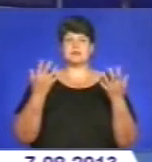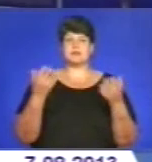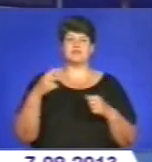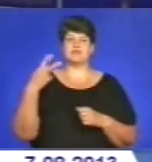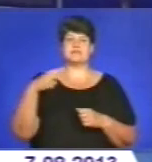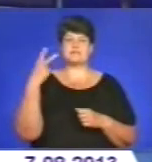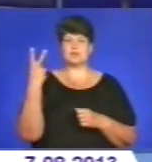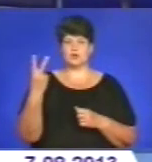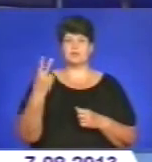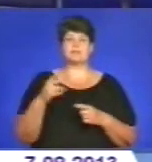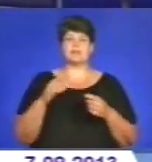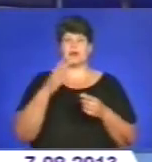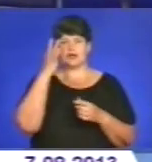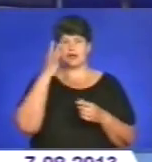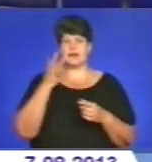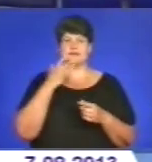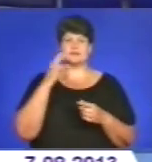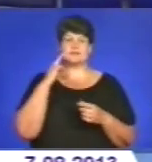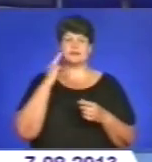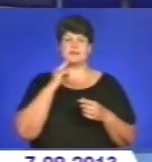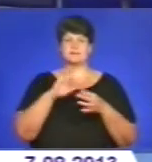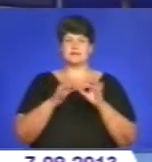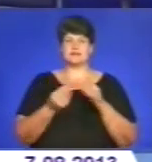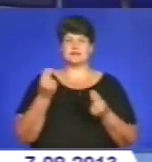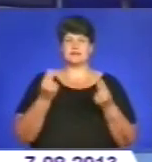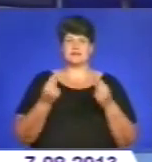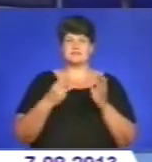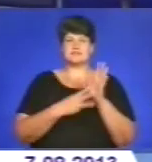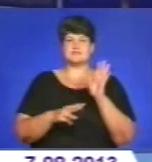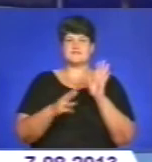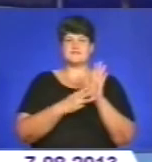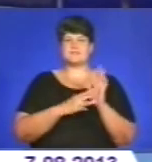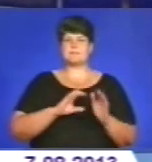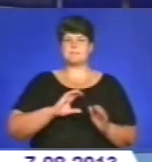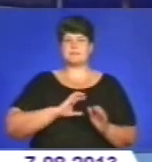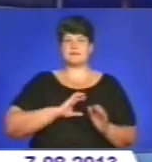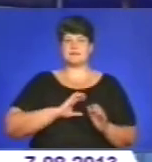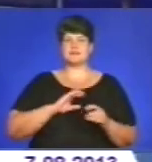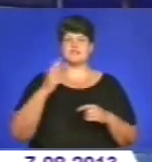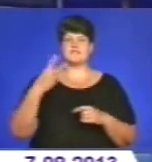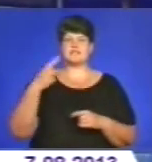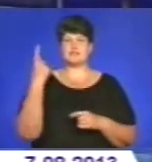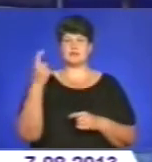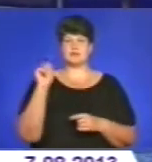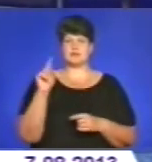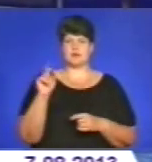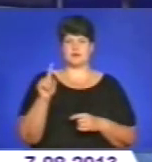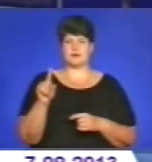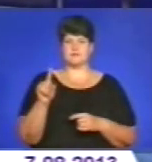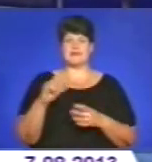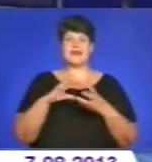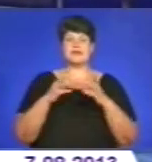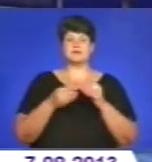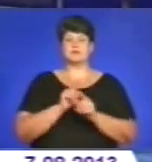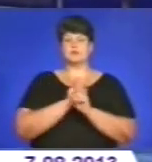дефлімпійських іграх. І показали відмінний результат – 88 медалей, з яких 21 золота. Результат